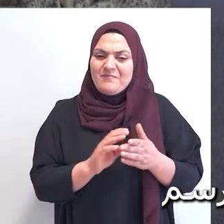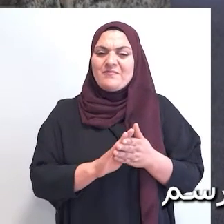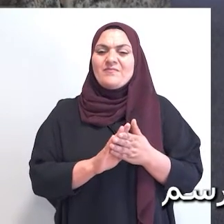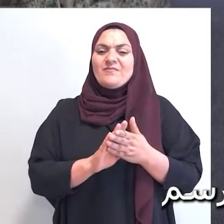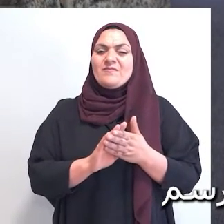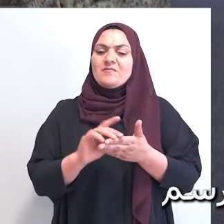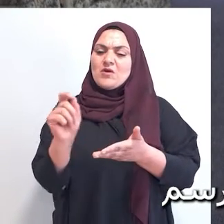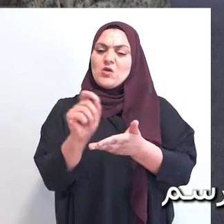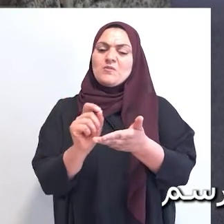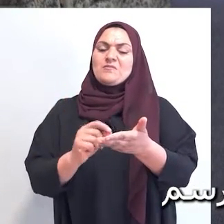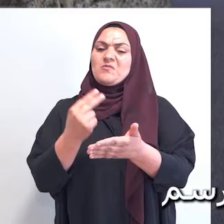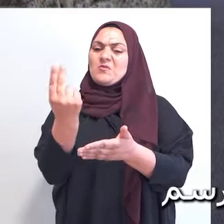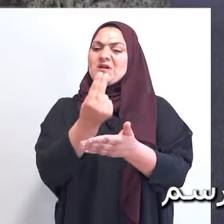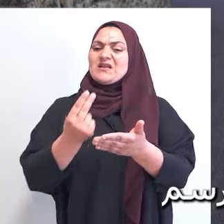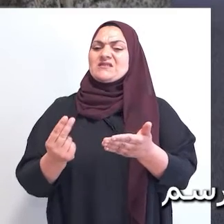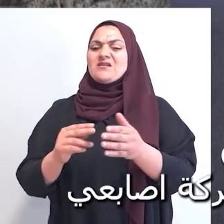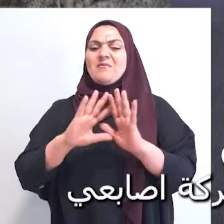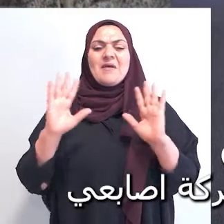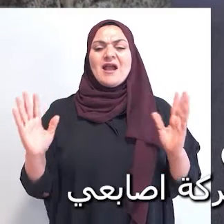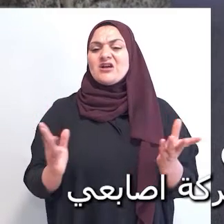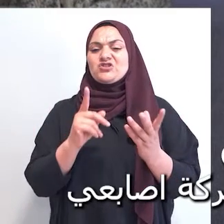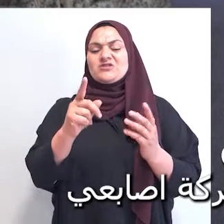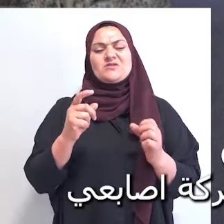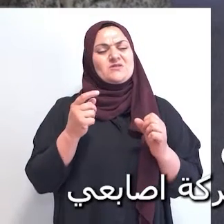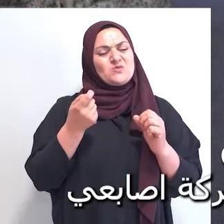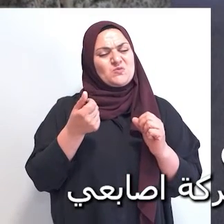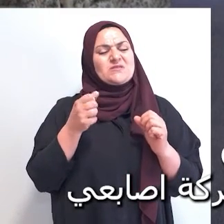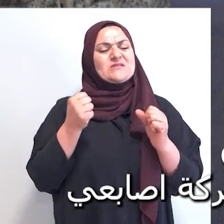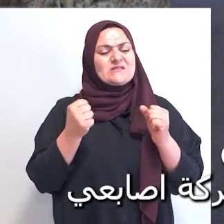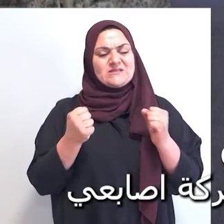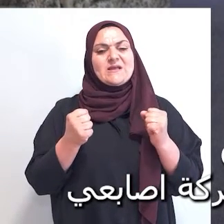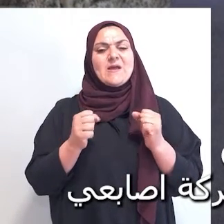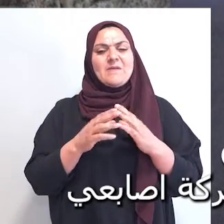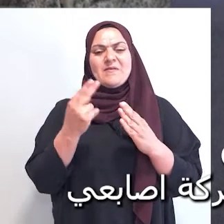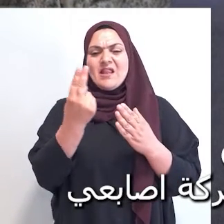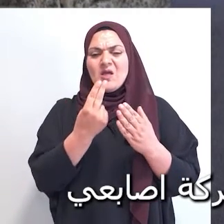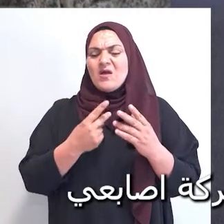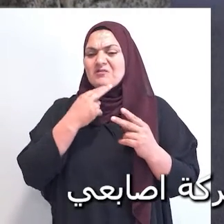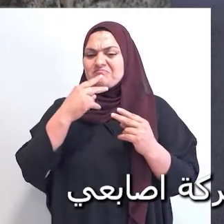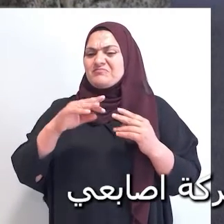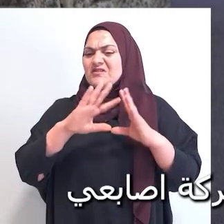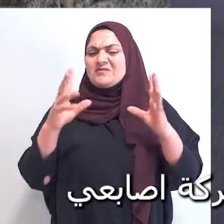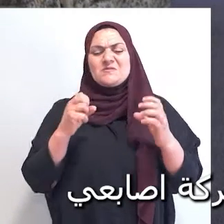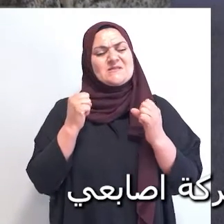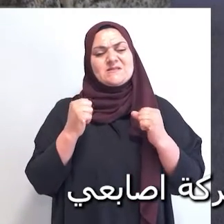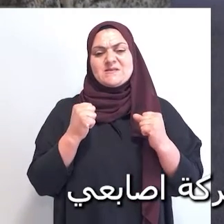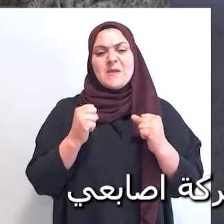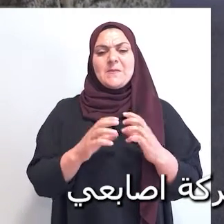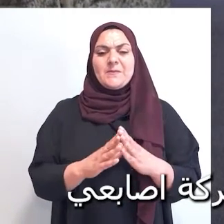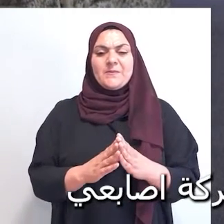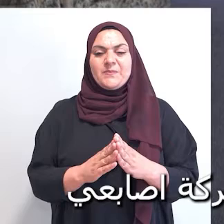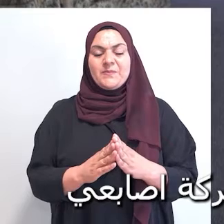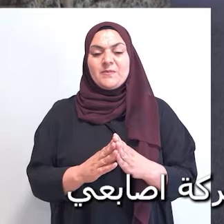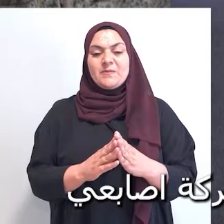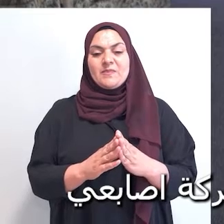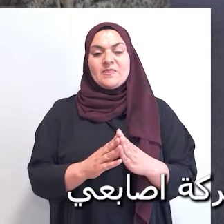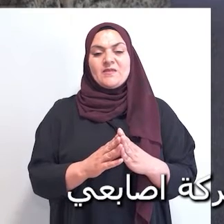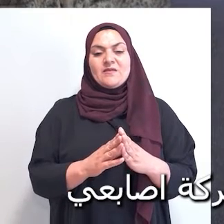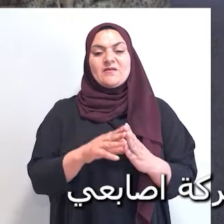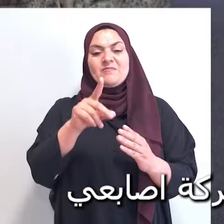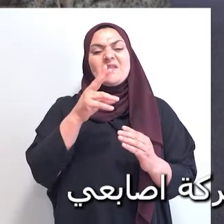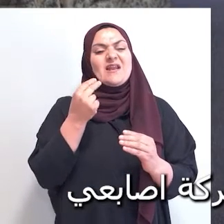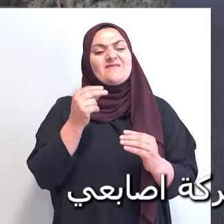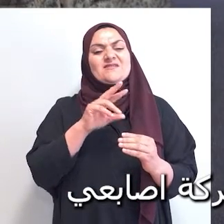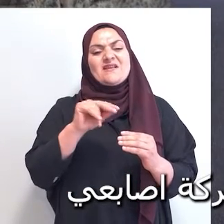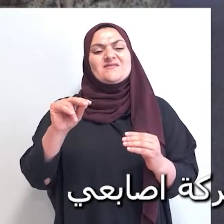وأرسم أو ألون أكتب هاي كانت زي عملية تمرين